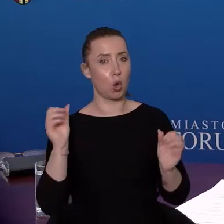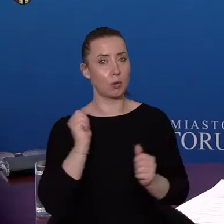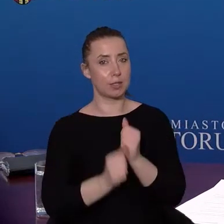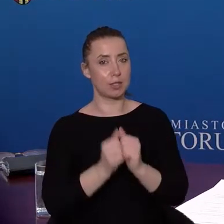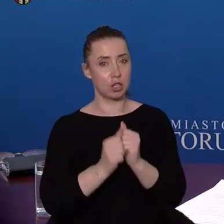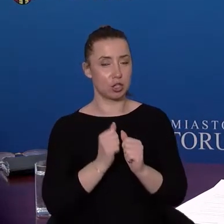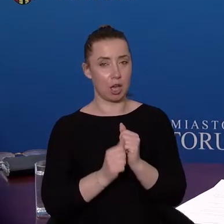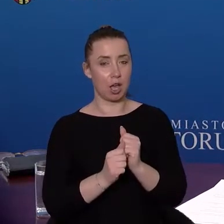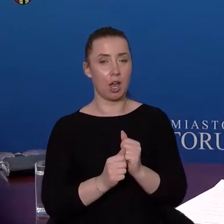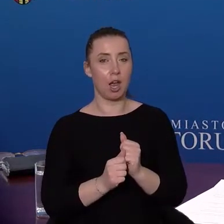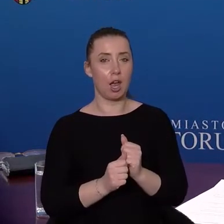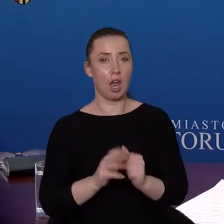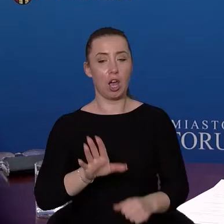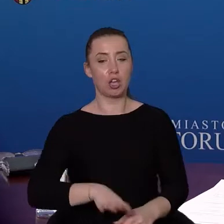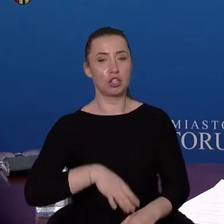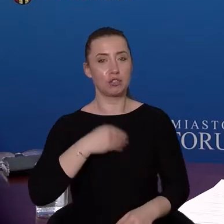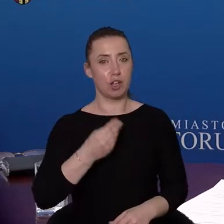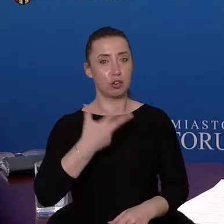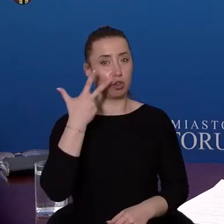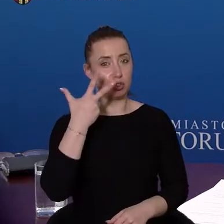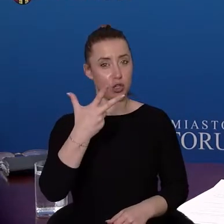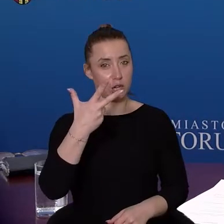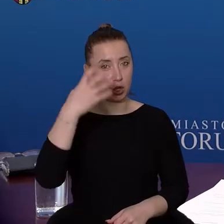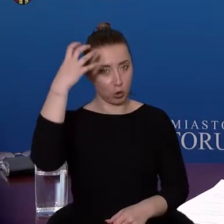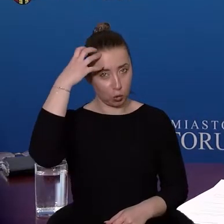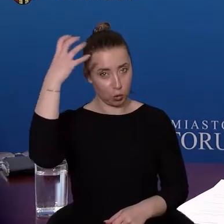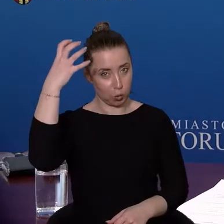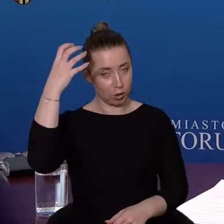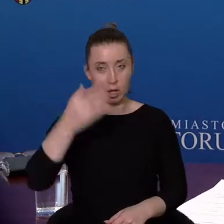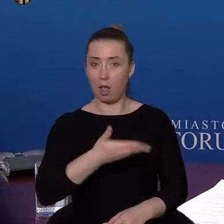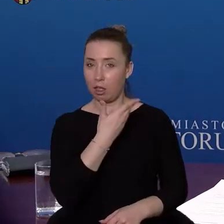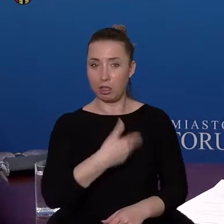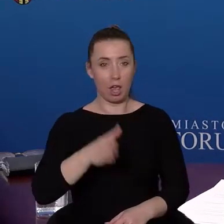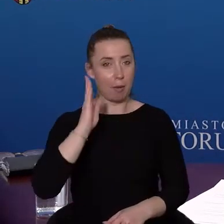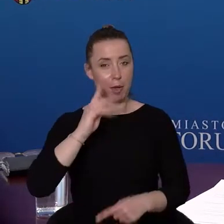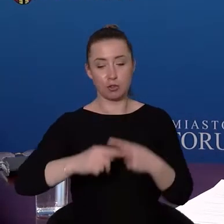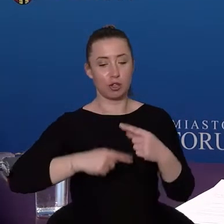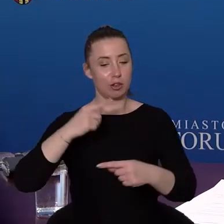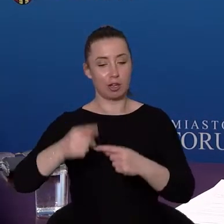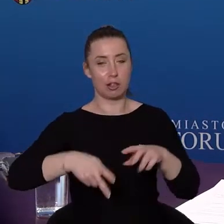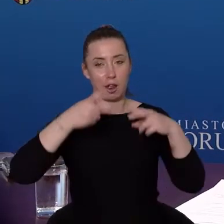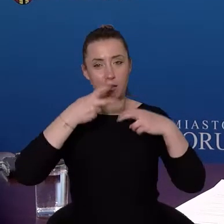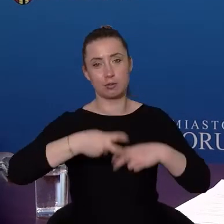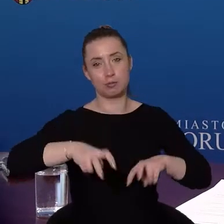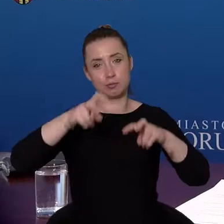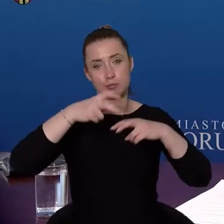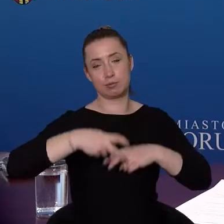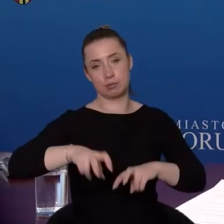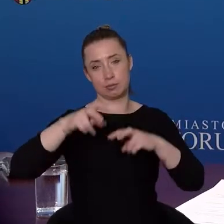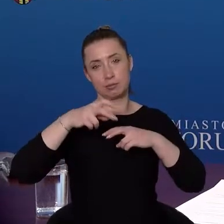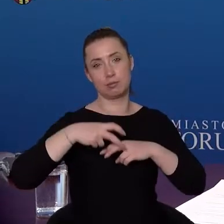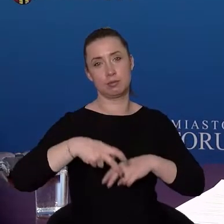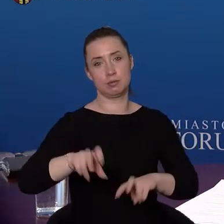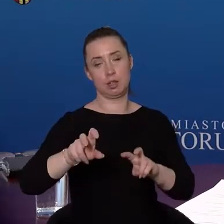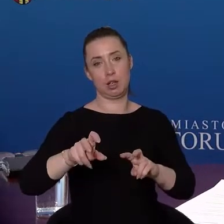Trzech Króli, no nie odbędzie się na terenie Torunia. Tradycyjny przemarsz Trzech Króli z udziałem